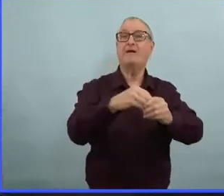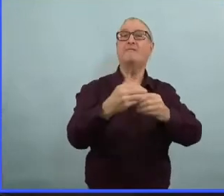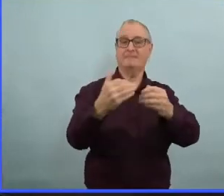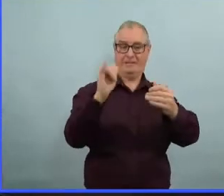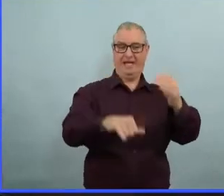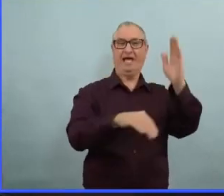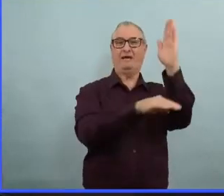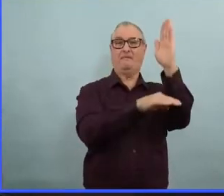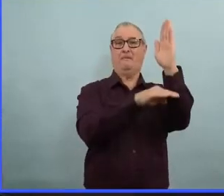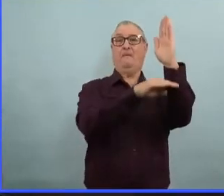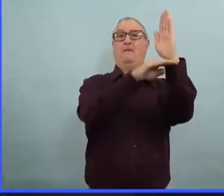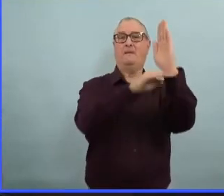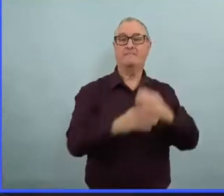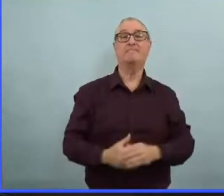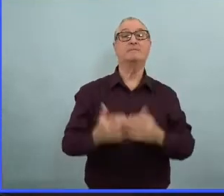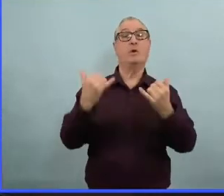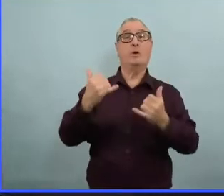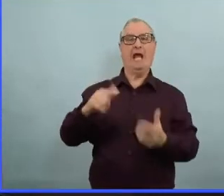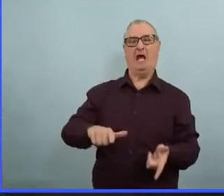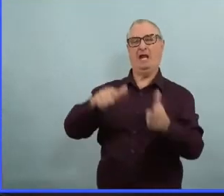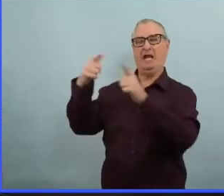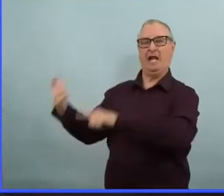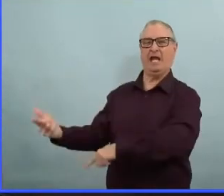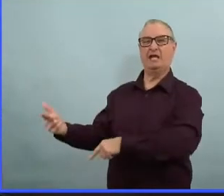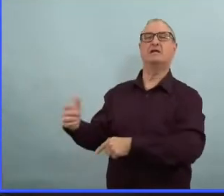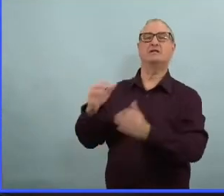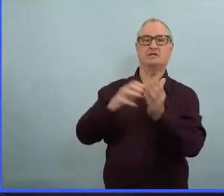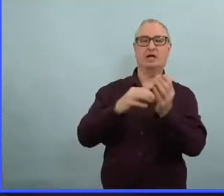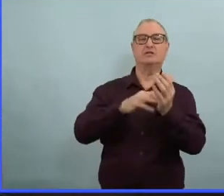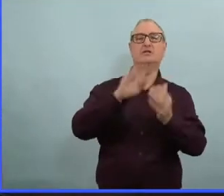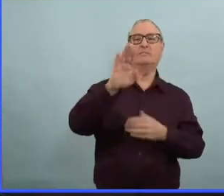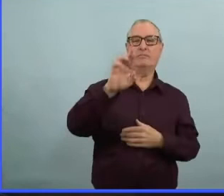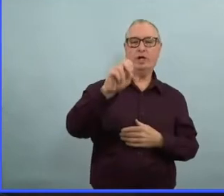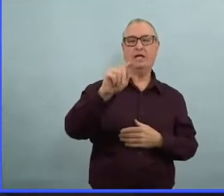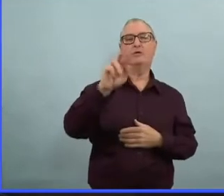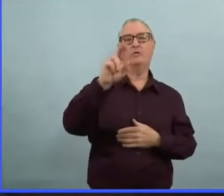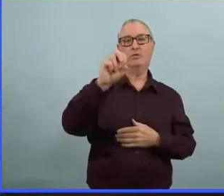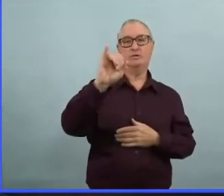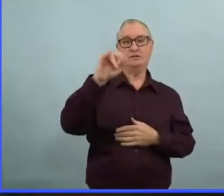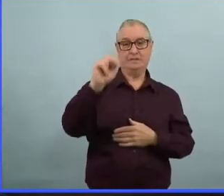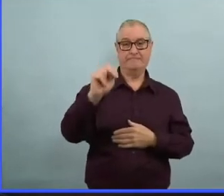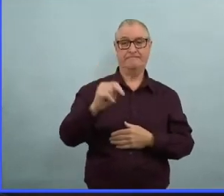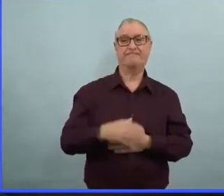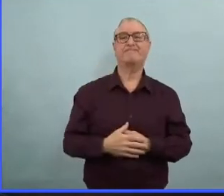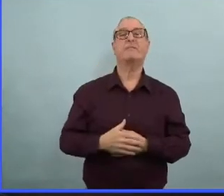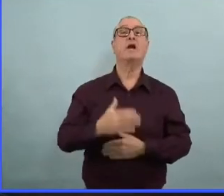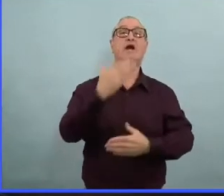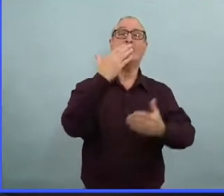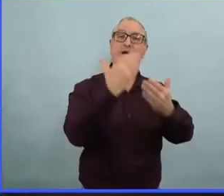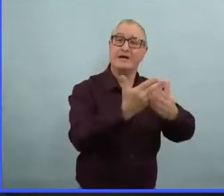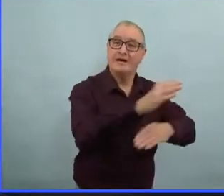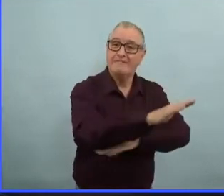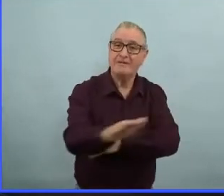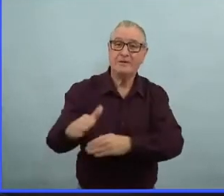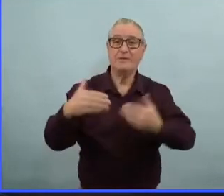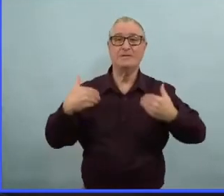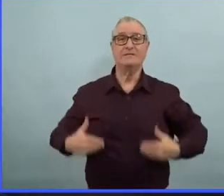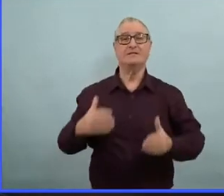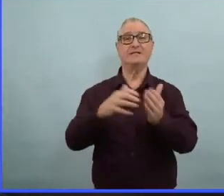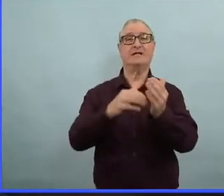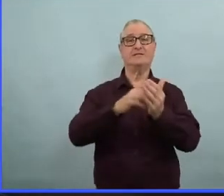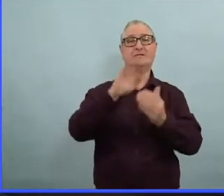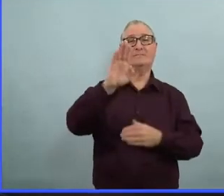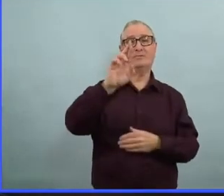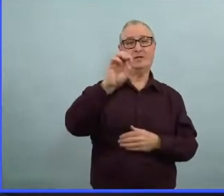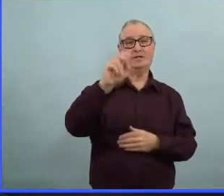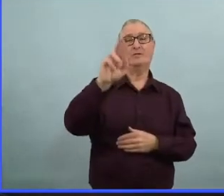de détails. Merci Madame la Première Ministre. Bonjour, je suis le docteur Brun Troussin, médecin hygiéniste en chef de la province du Manitoba.